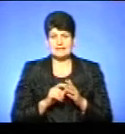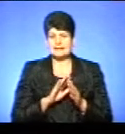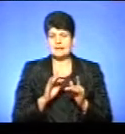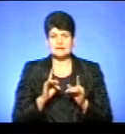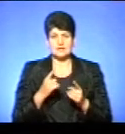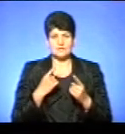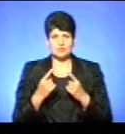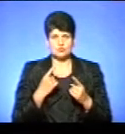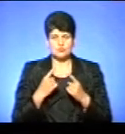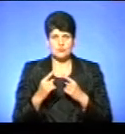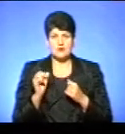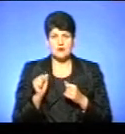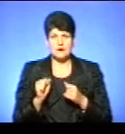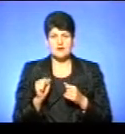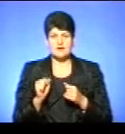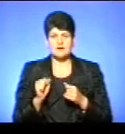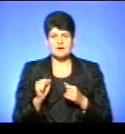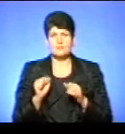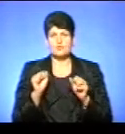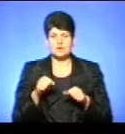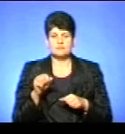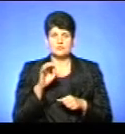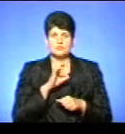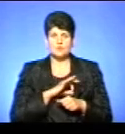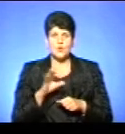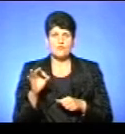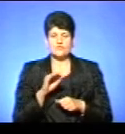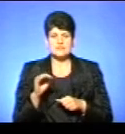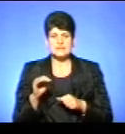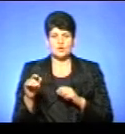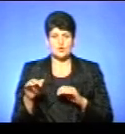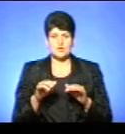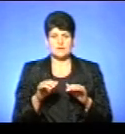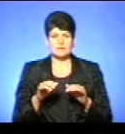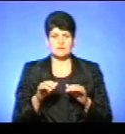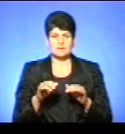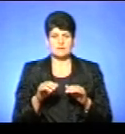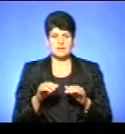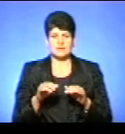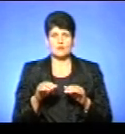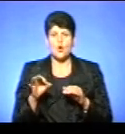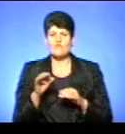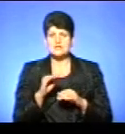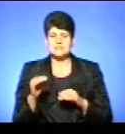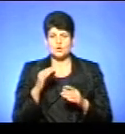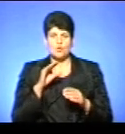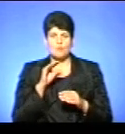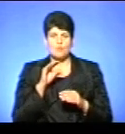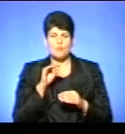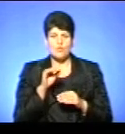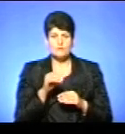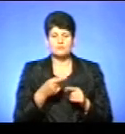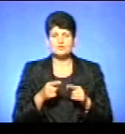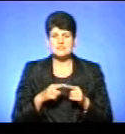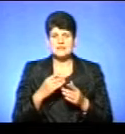в розмові, а, звичайно, щоб могли вживатися і в офіційно-діловому мовленні. Через те, що це знову робиться межа